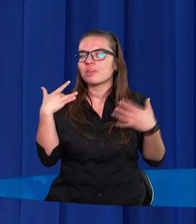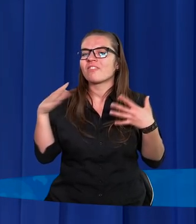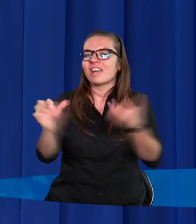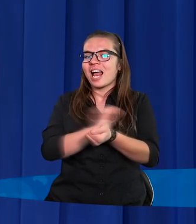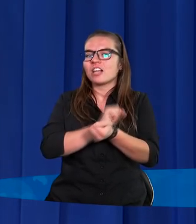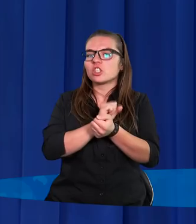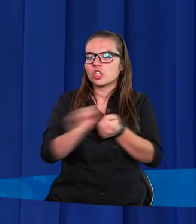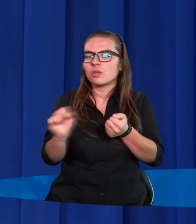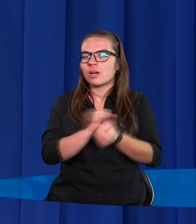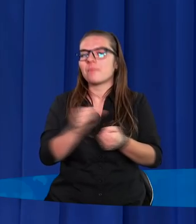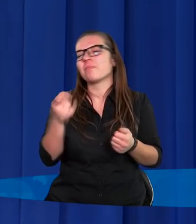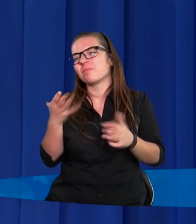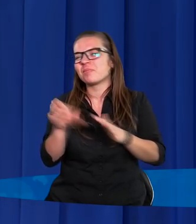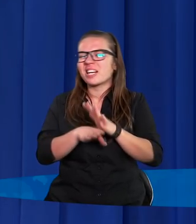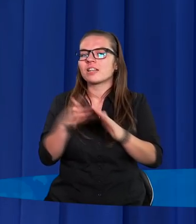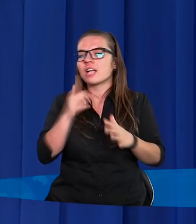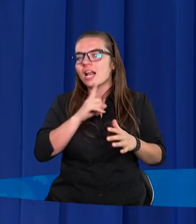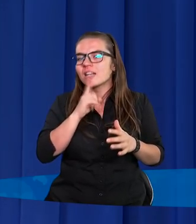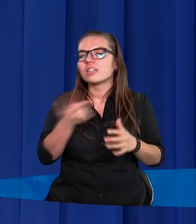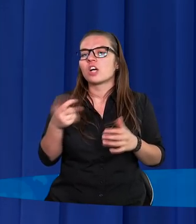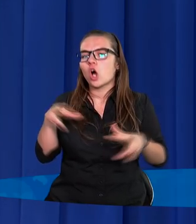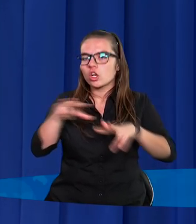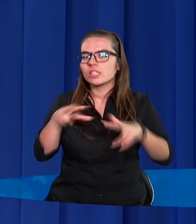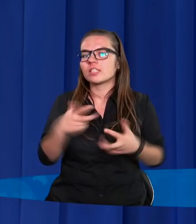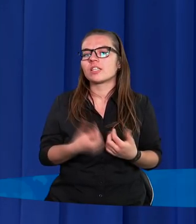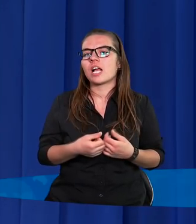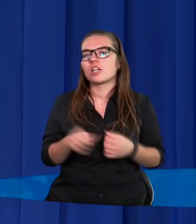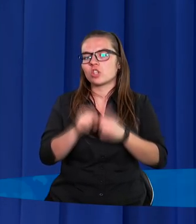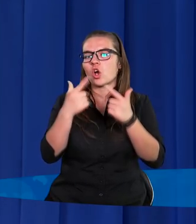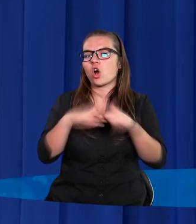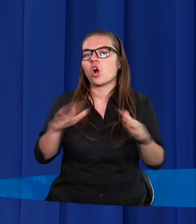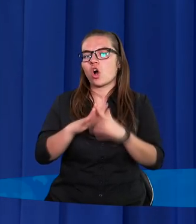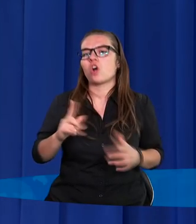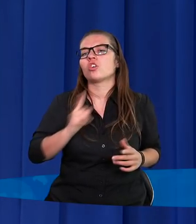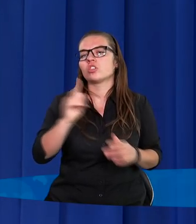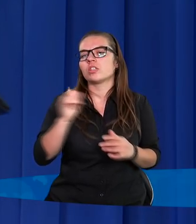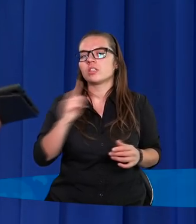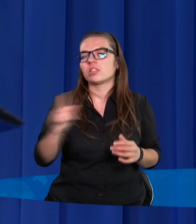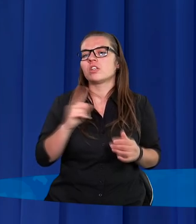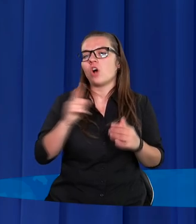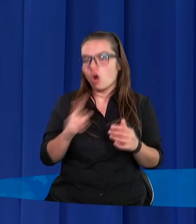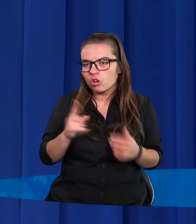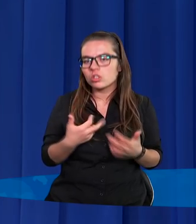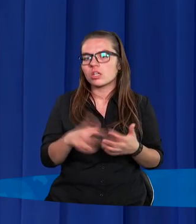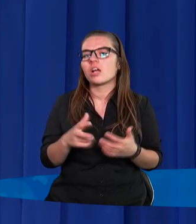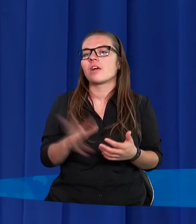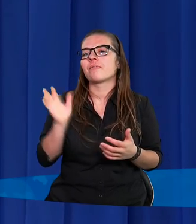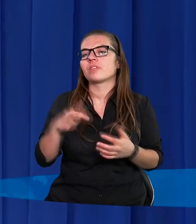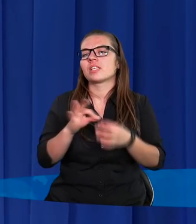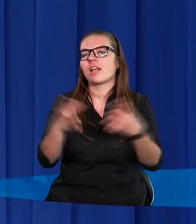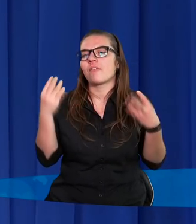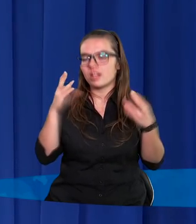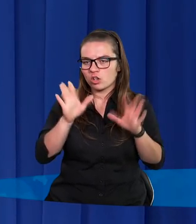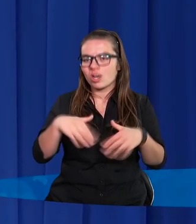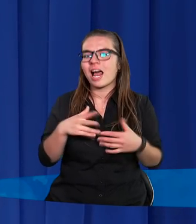Urodziłem się w takiej przeciętnie religijnej rodzinie do kościoła się chodziło. Ja nawet zostałem